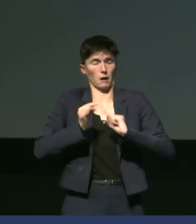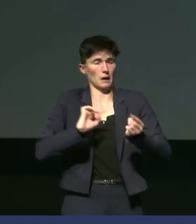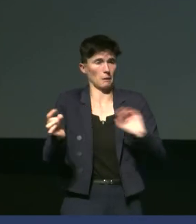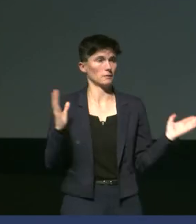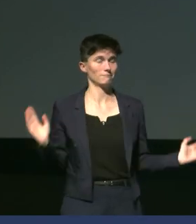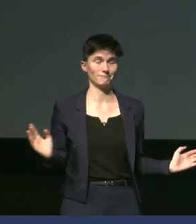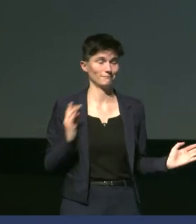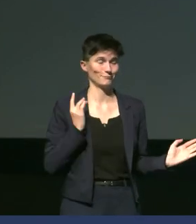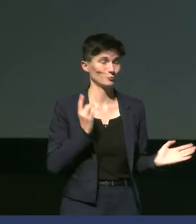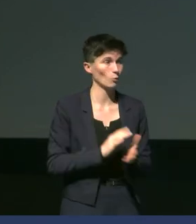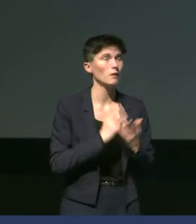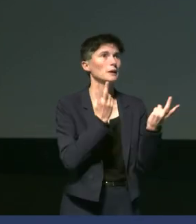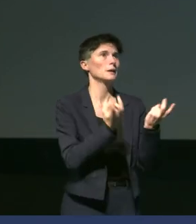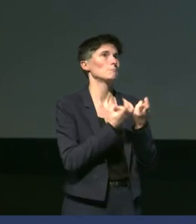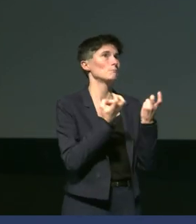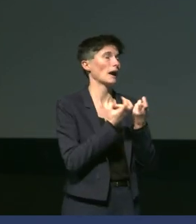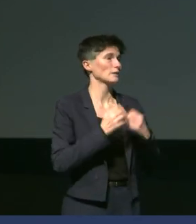Pour vous donner un exemple,